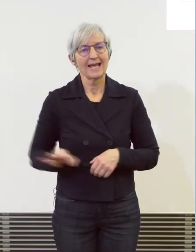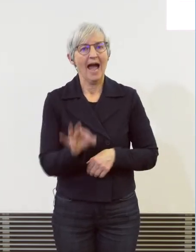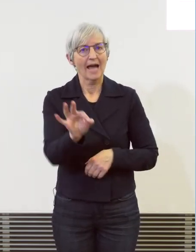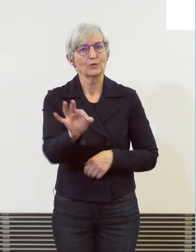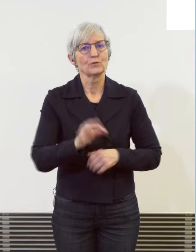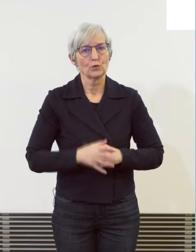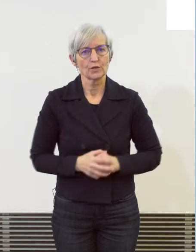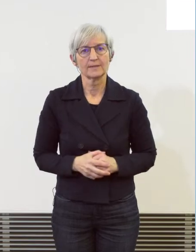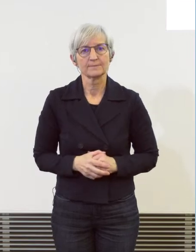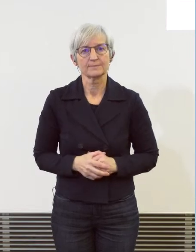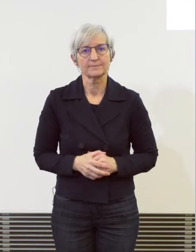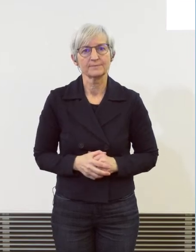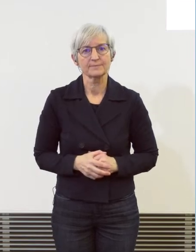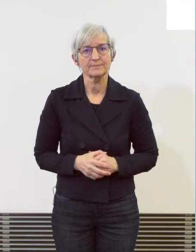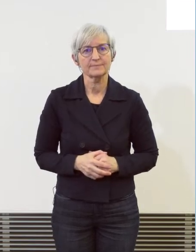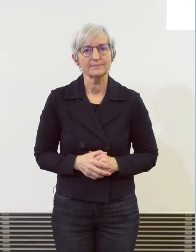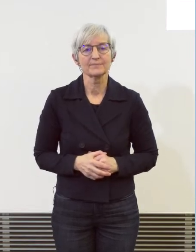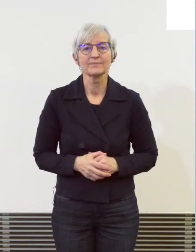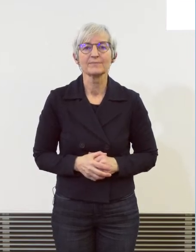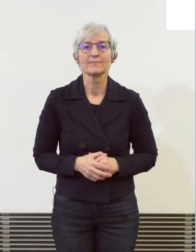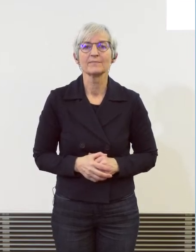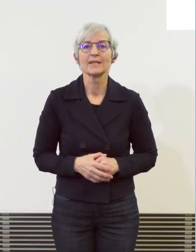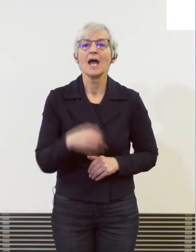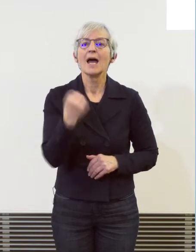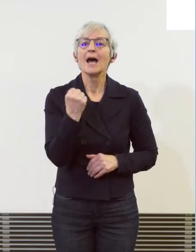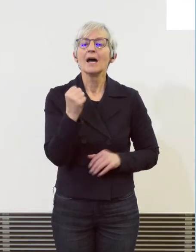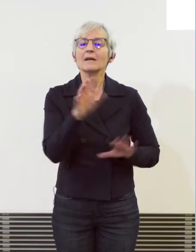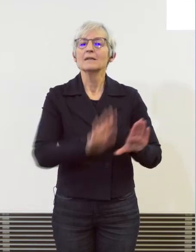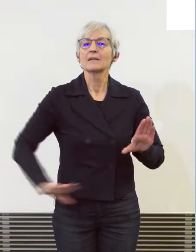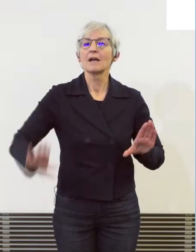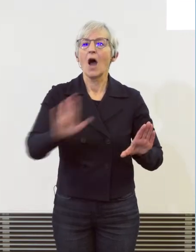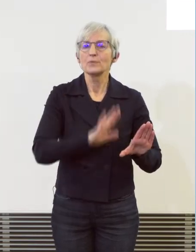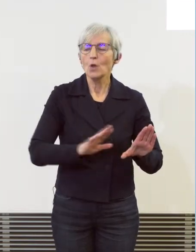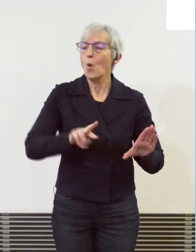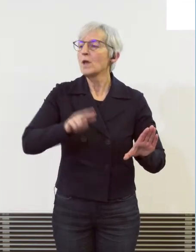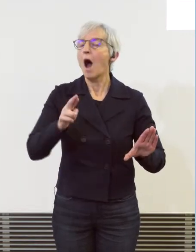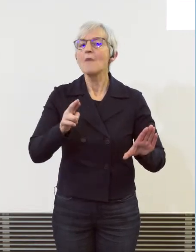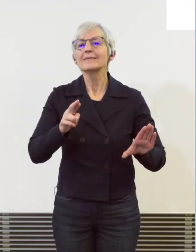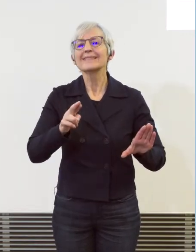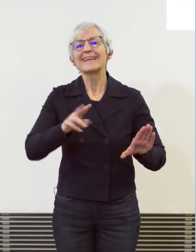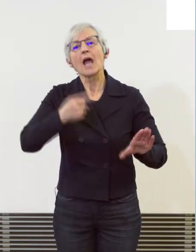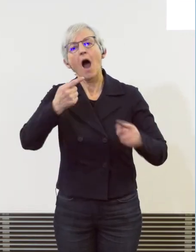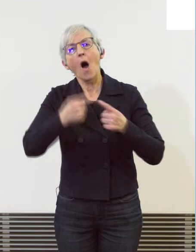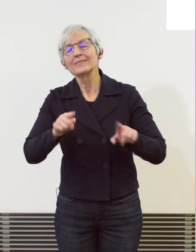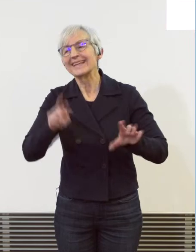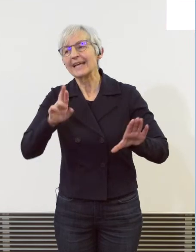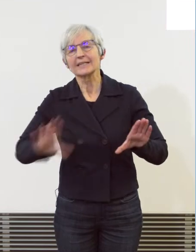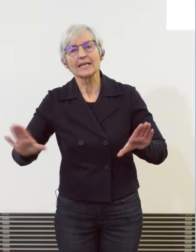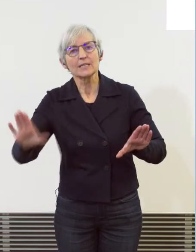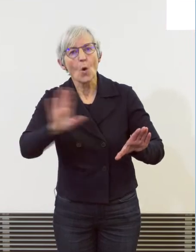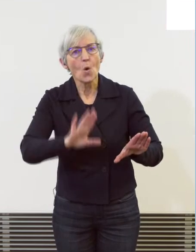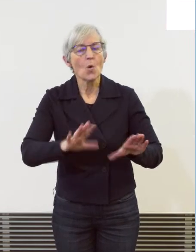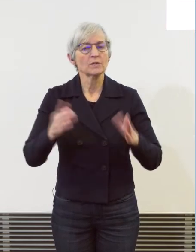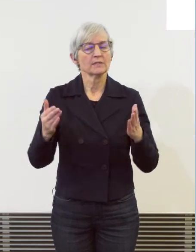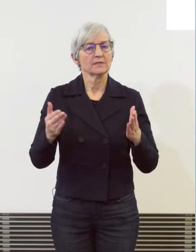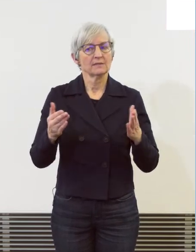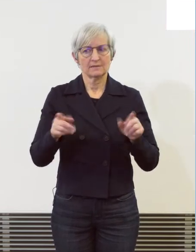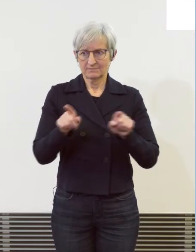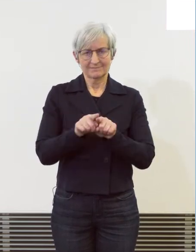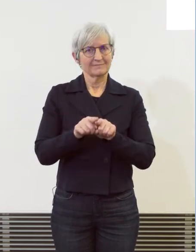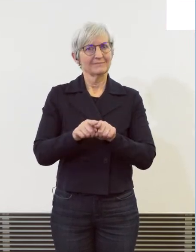Anders als in anderen Regionen des Kantons und entgegen dem gesamtschweizerischen Trend haben die Einbrüche in der Stadt Zürich abgenommen.